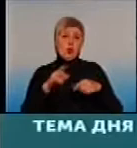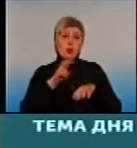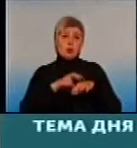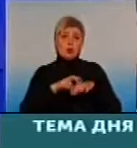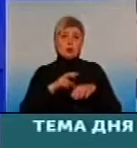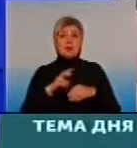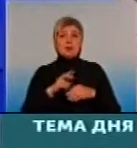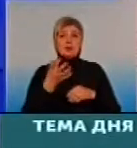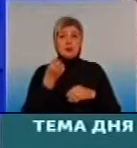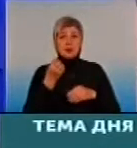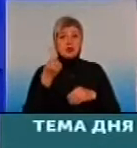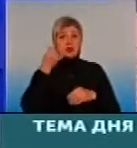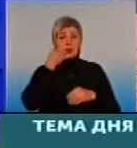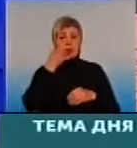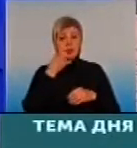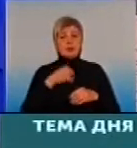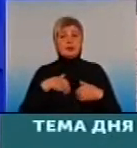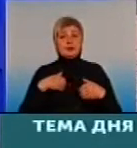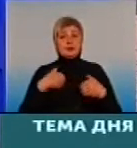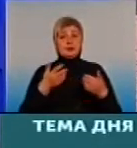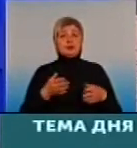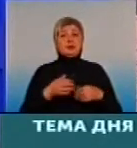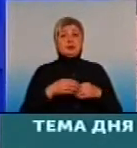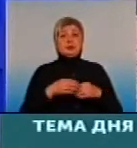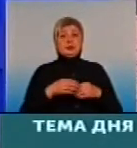Маємо ще питання. Вітаємо, ви в прямому ефірі. Говоріть.